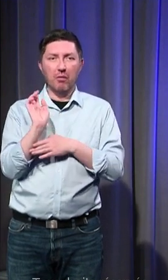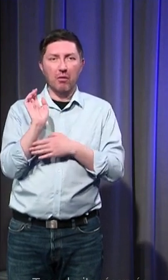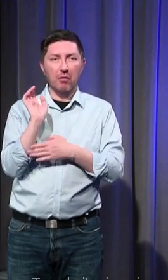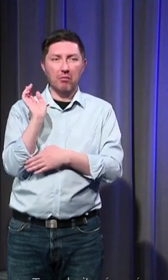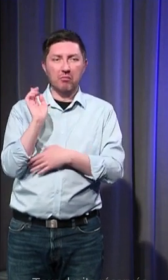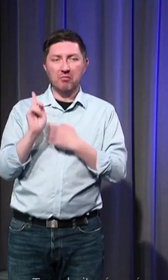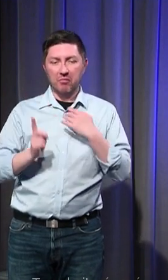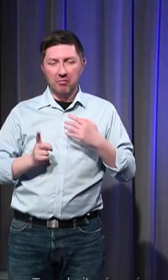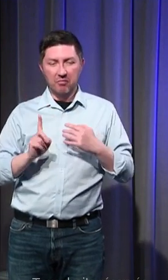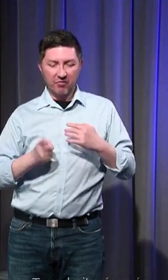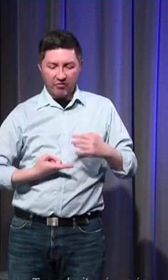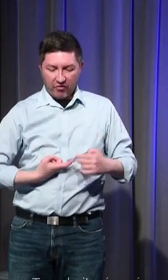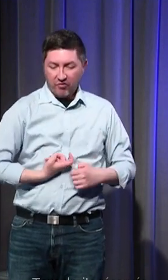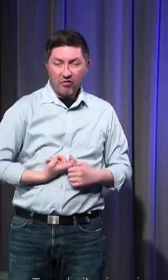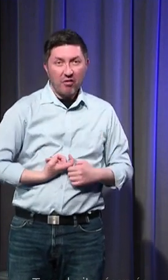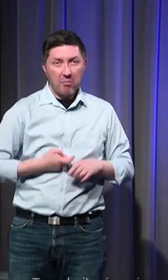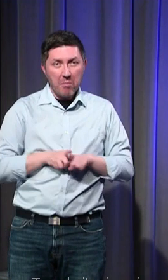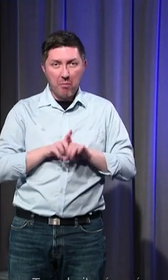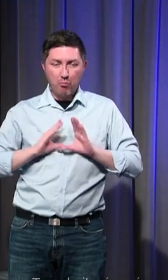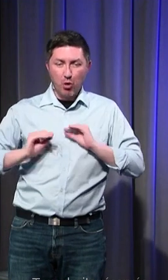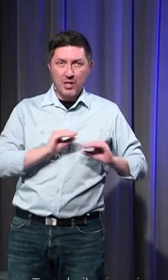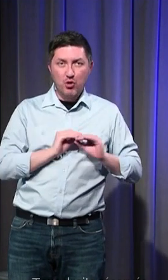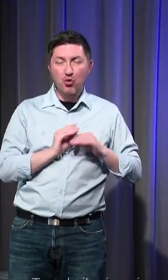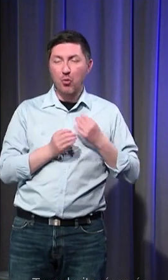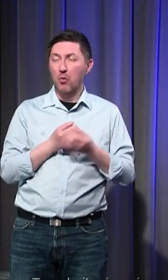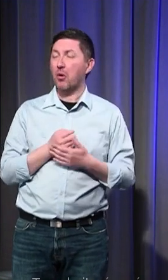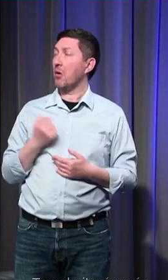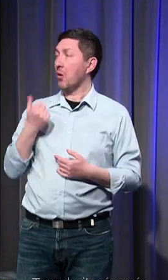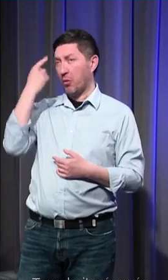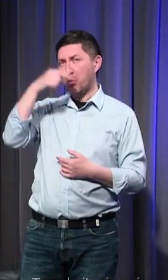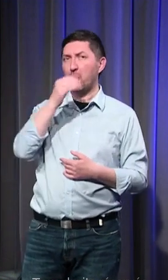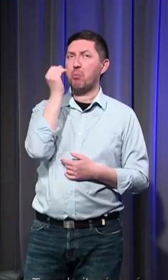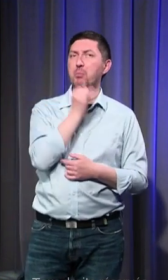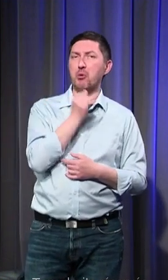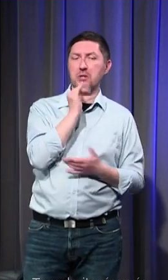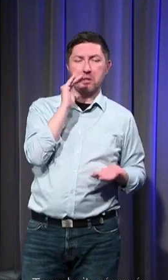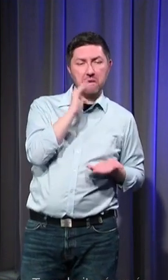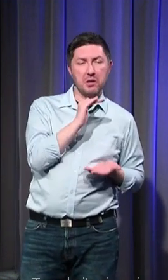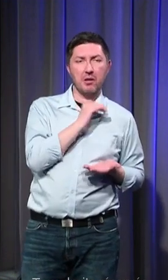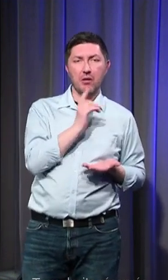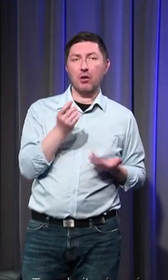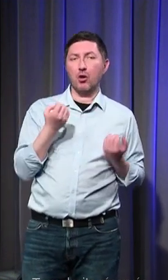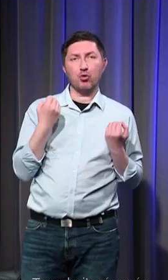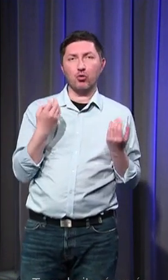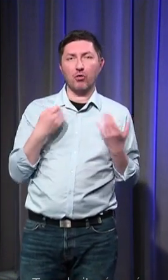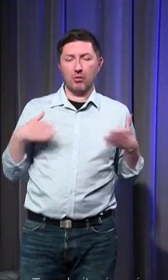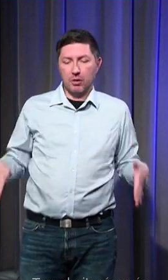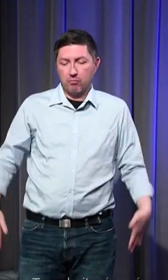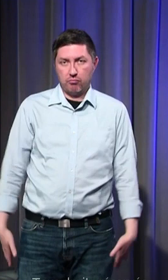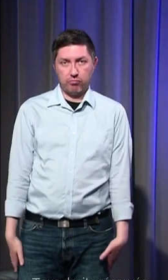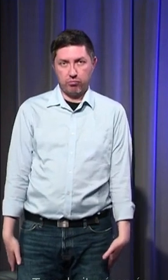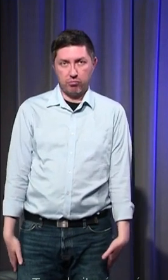soit reconstituée ou autre chose alors pour les tout petits l'emmaillotage se fait avec les bras le long du corps et on